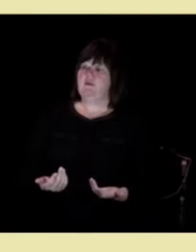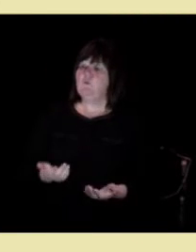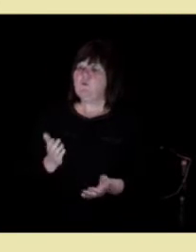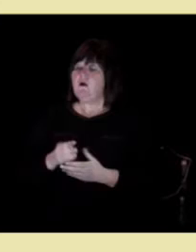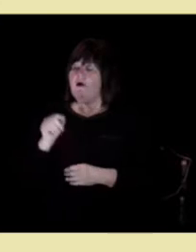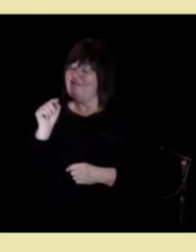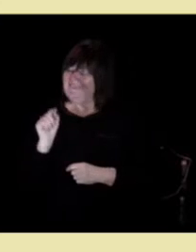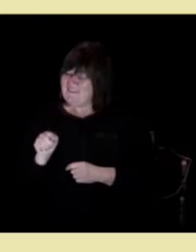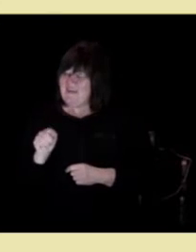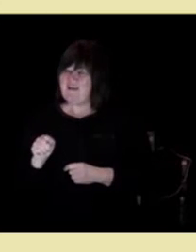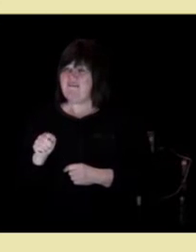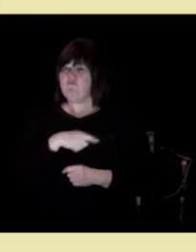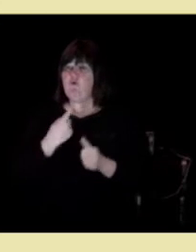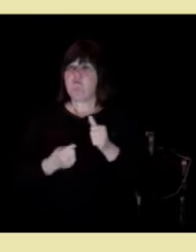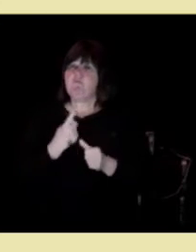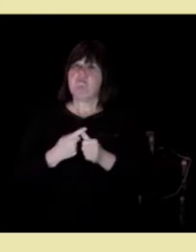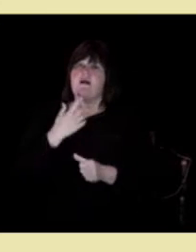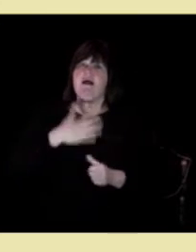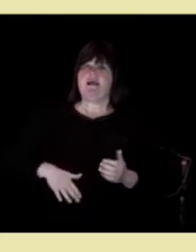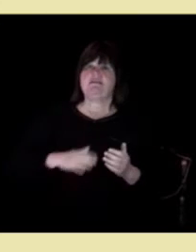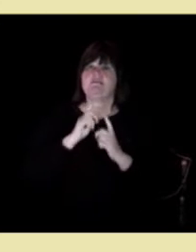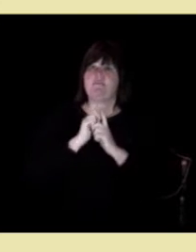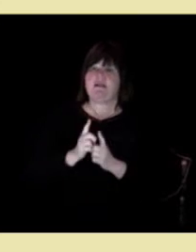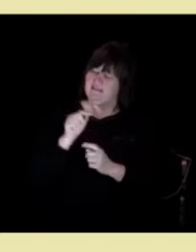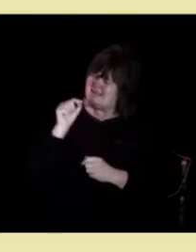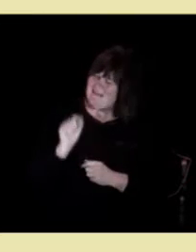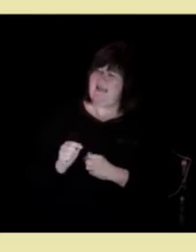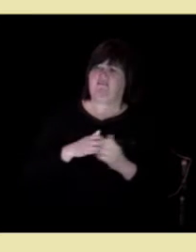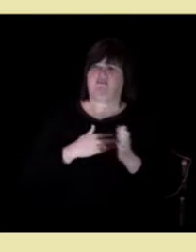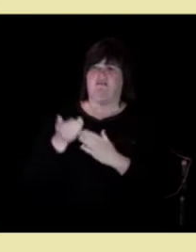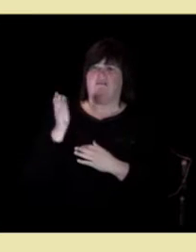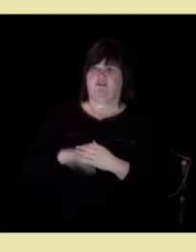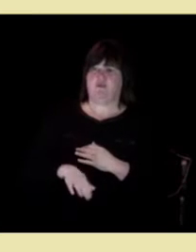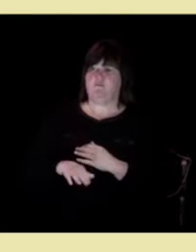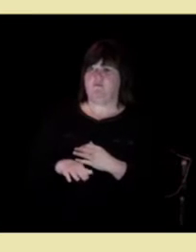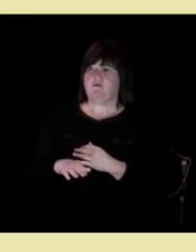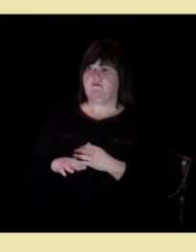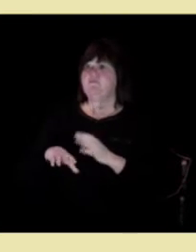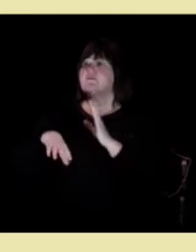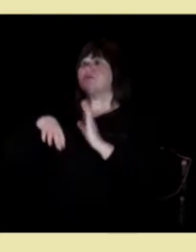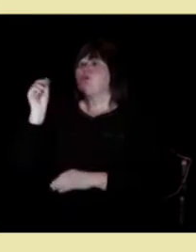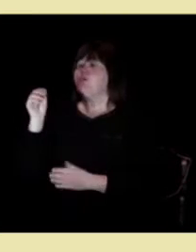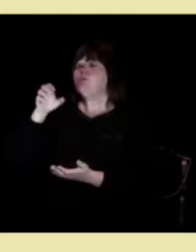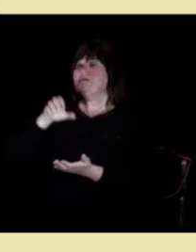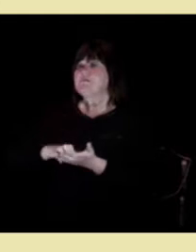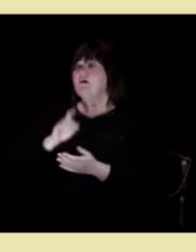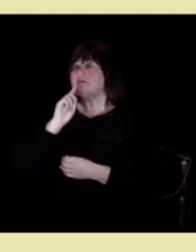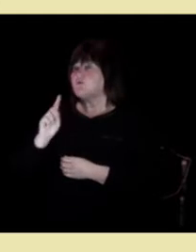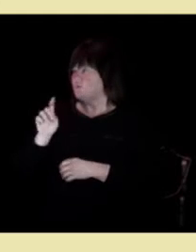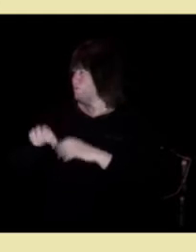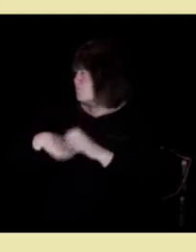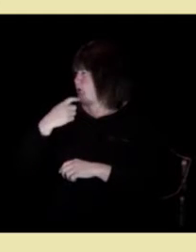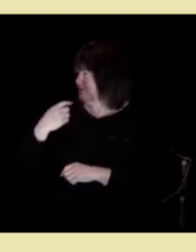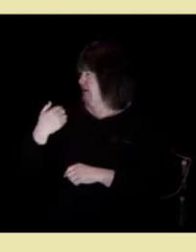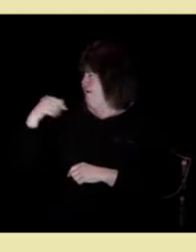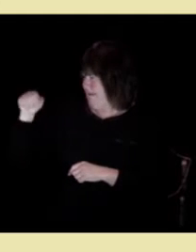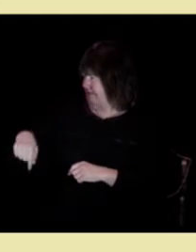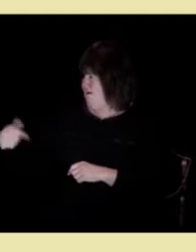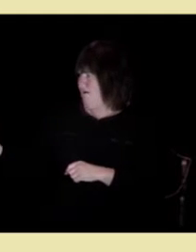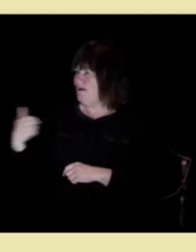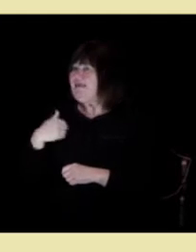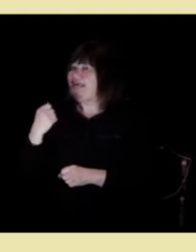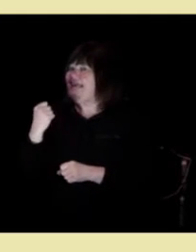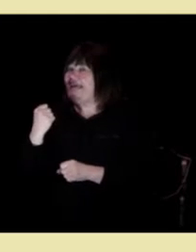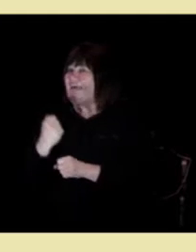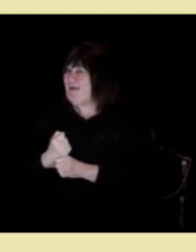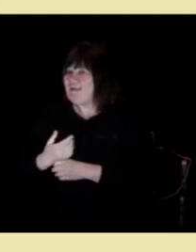primærelsemelding handler om. Den skal opp i statsråd, som Bjørn sa i dag. Så den er jo egentlig ikke offentlig enda.